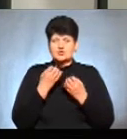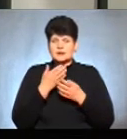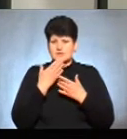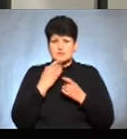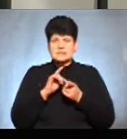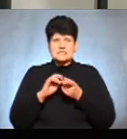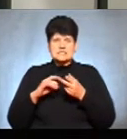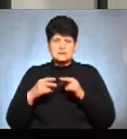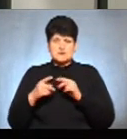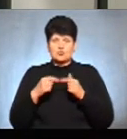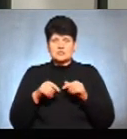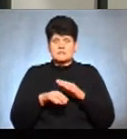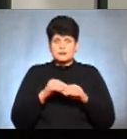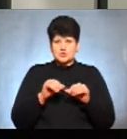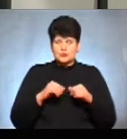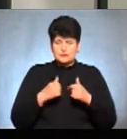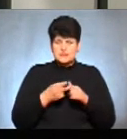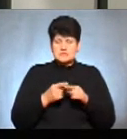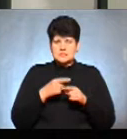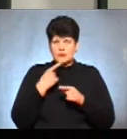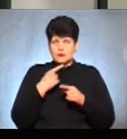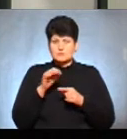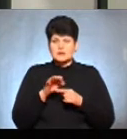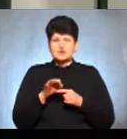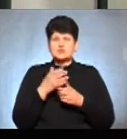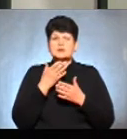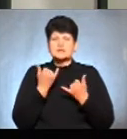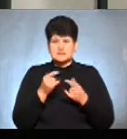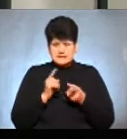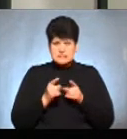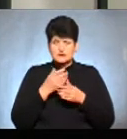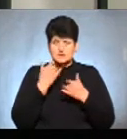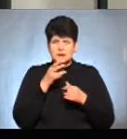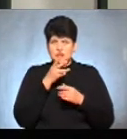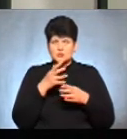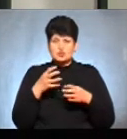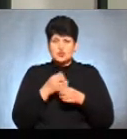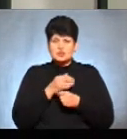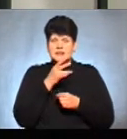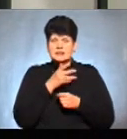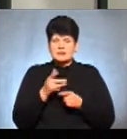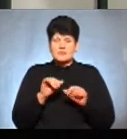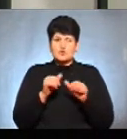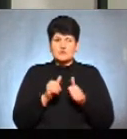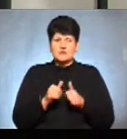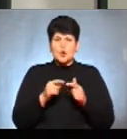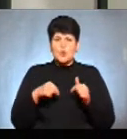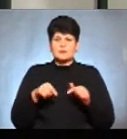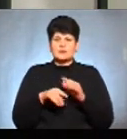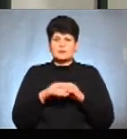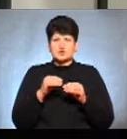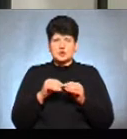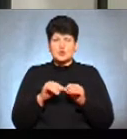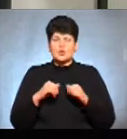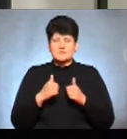окружних виборчих комісій. Тобто, це говорить про те, що дійсно немає часу, досить скорочені терміни для формування окружних і дільничних виборчих комісій. Тому,